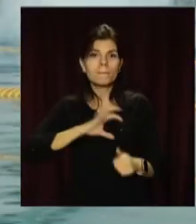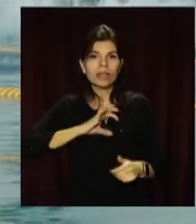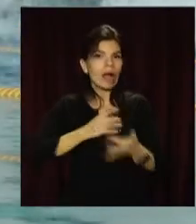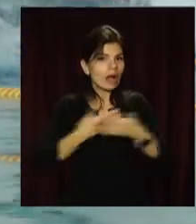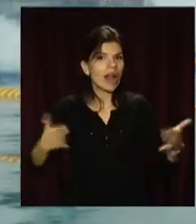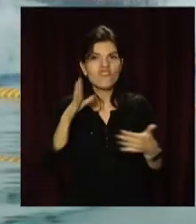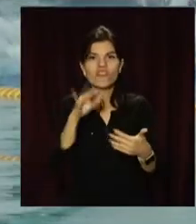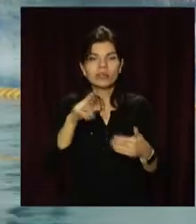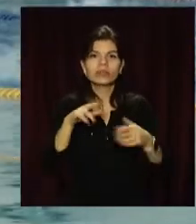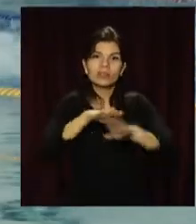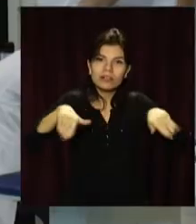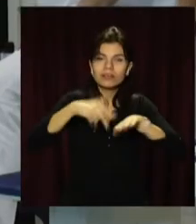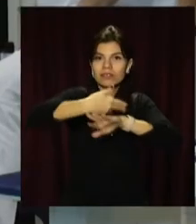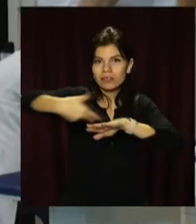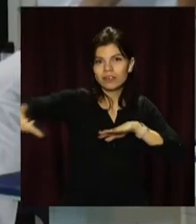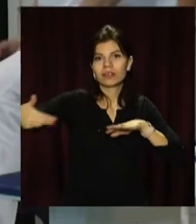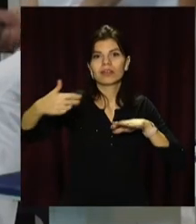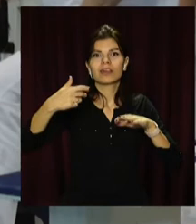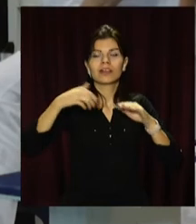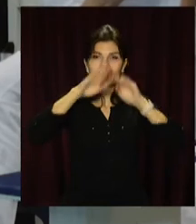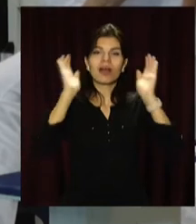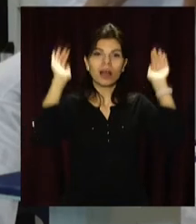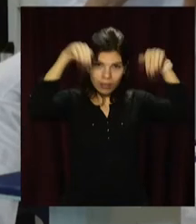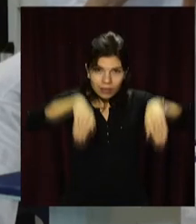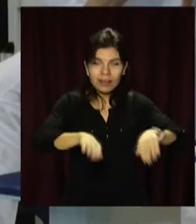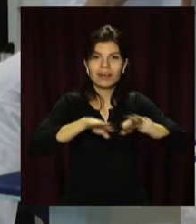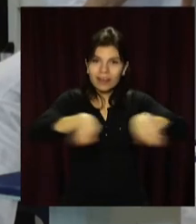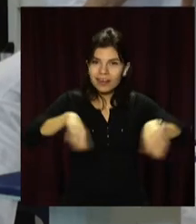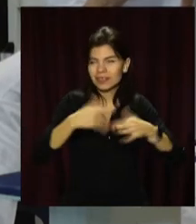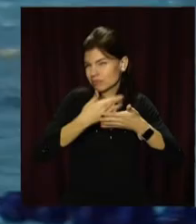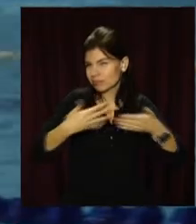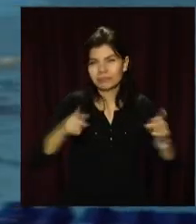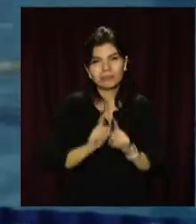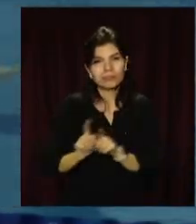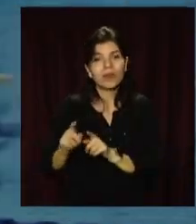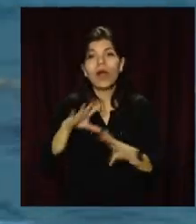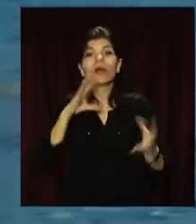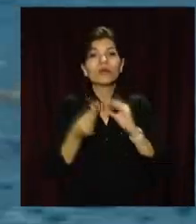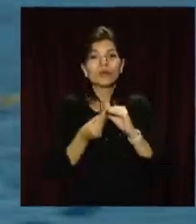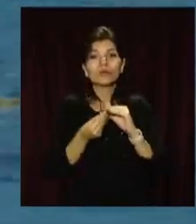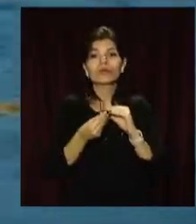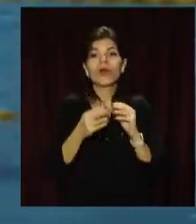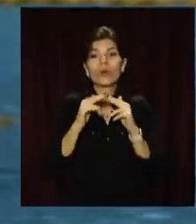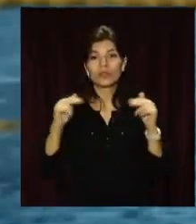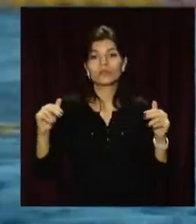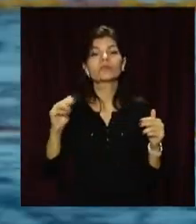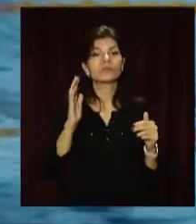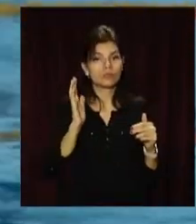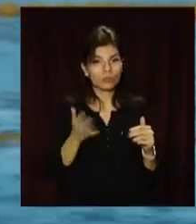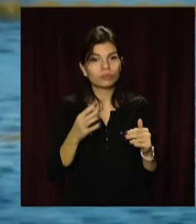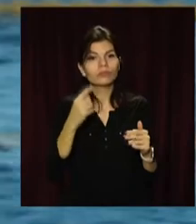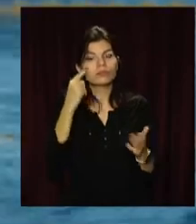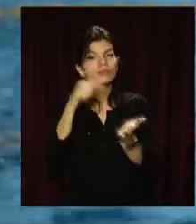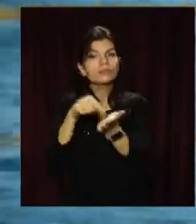різних видах плавання. В вільному стилі – брасі, батерфляї та у комплексних естафетах. За результатами турніру у Дніпрі визначать учасників